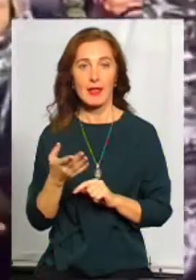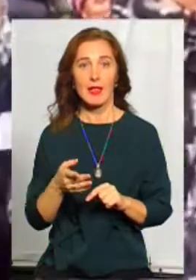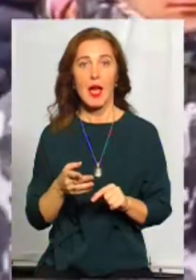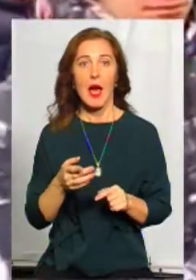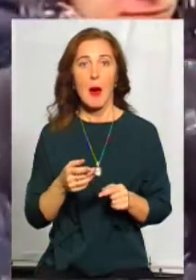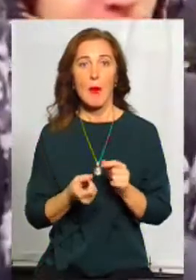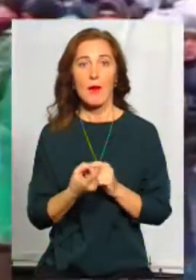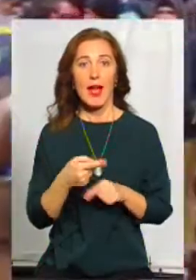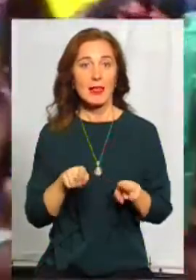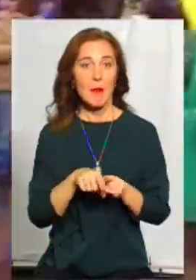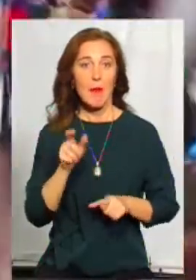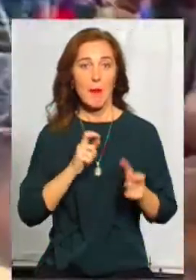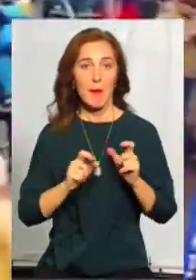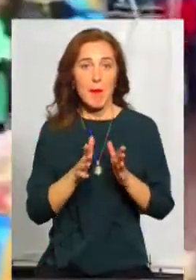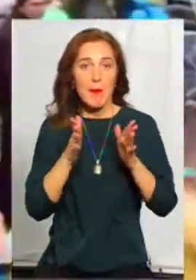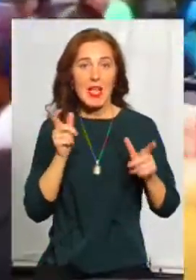студенти.